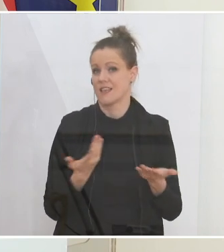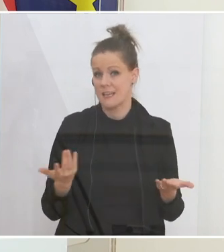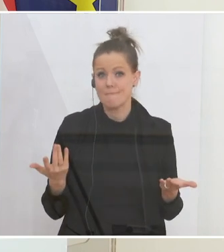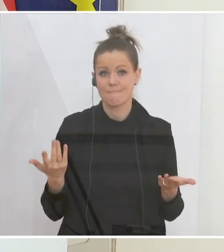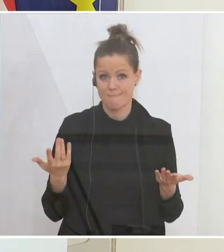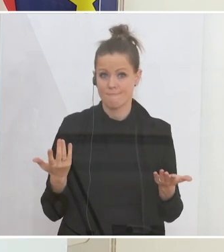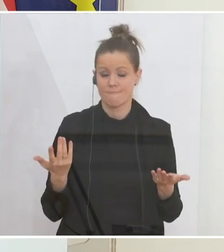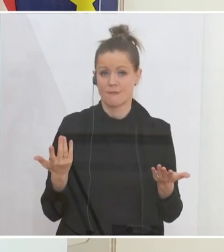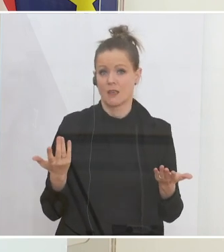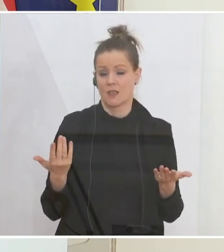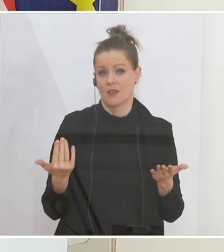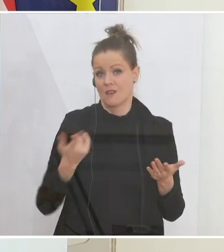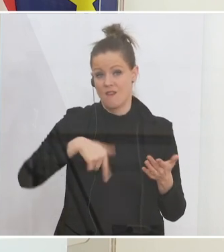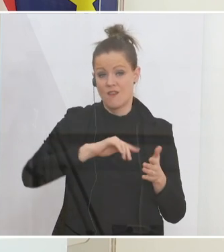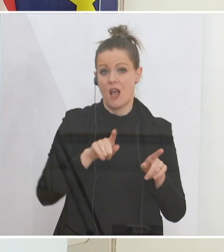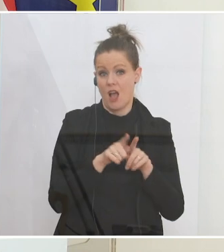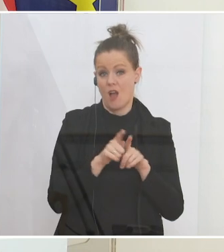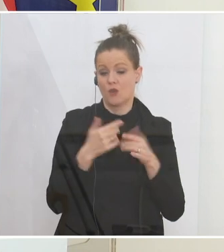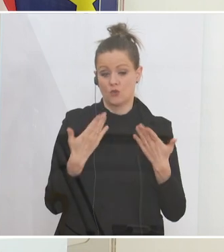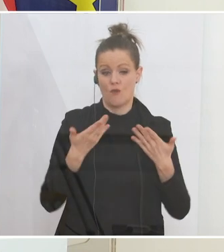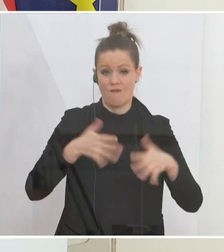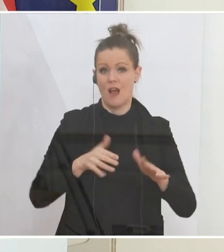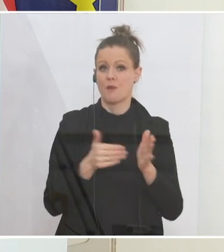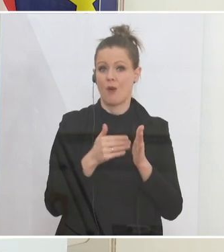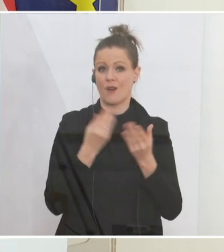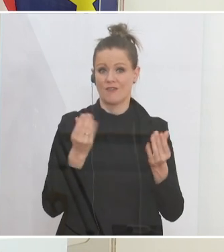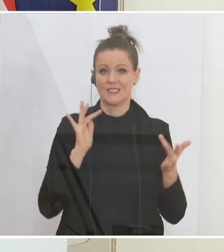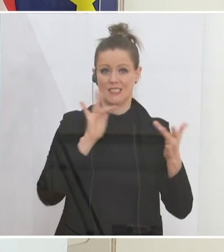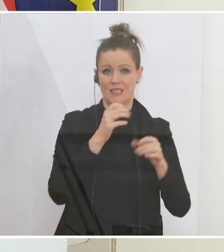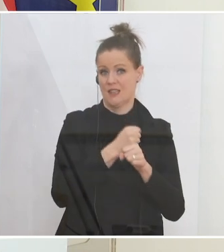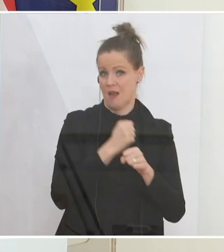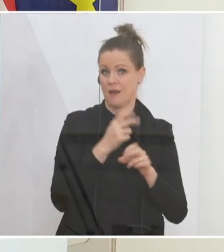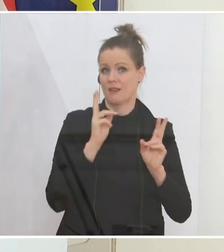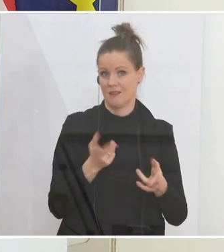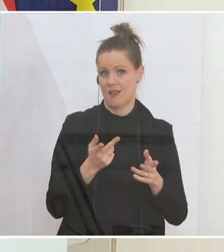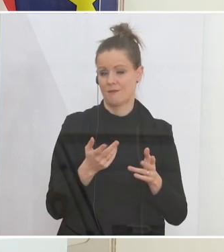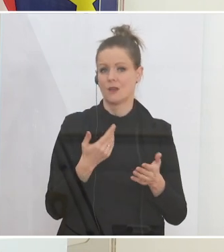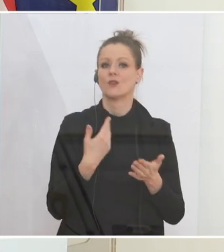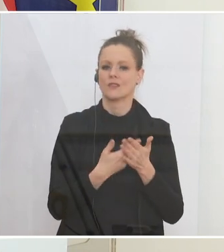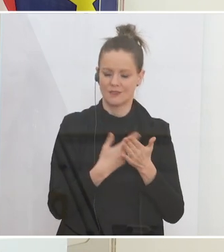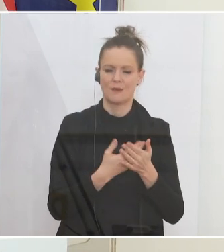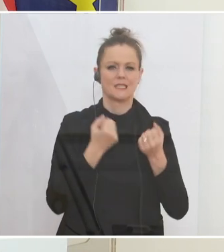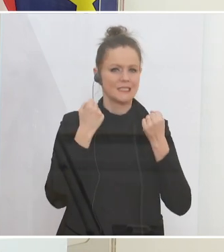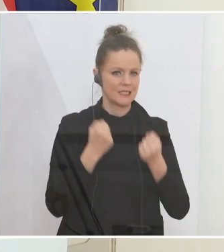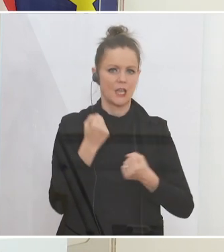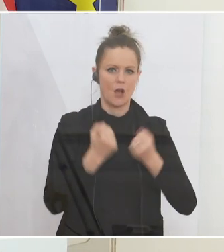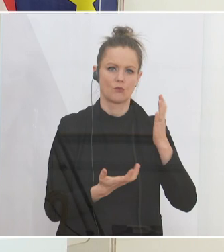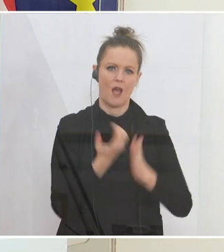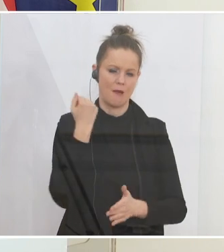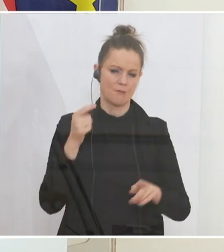Und darum brauchen wir auch für diese Fälle ein Instrument. Und das man aber mit der Beschlagnahmung auch hat, bin ich der festen Überzeugung.